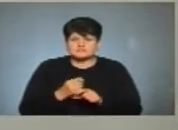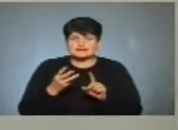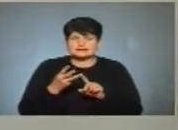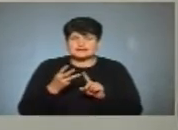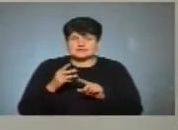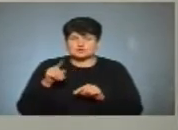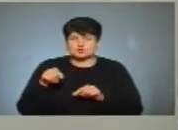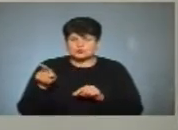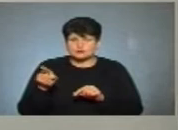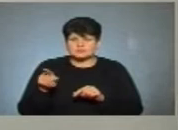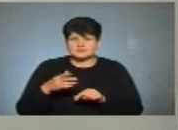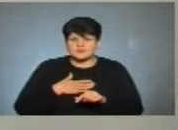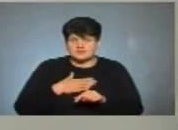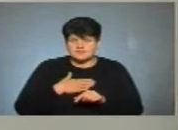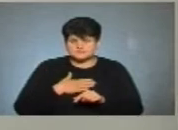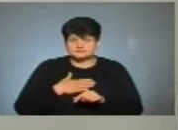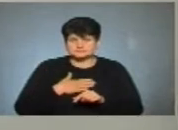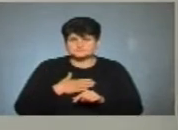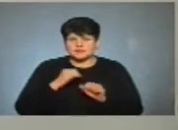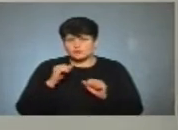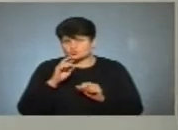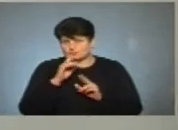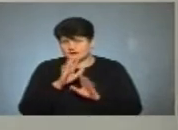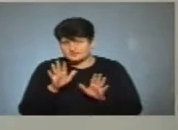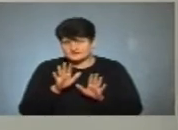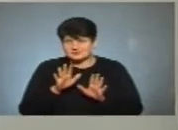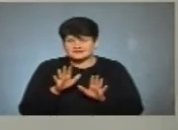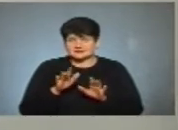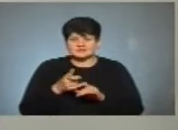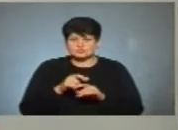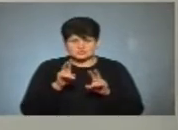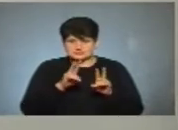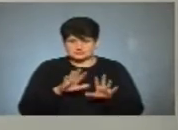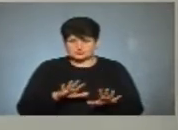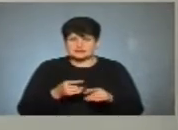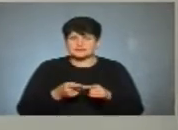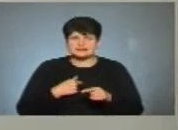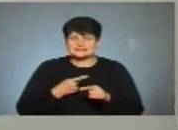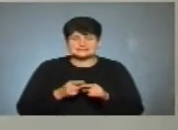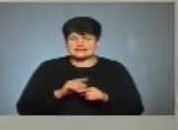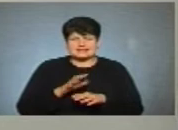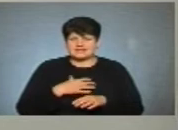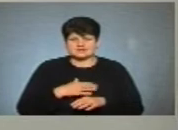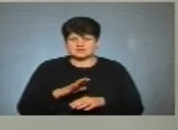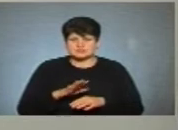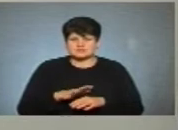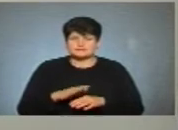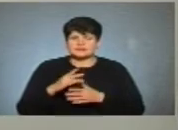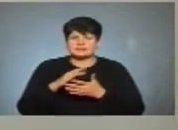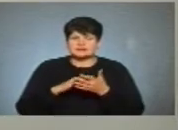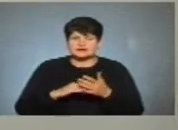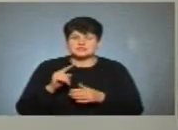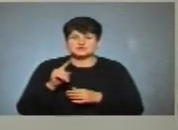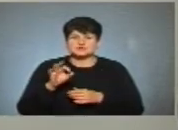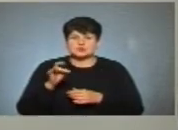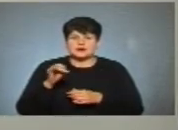номер, якщо не помиляюся, це я. Можу помилятися, бо, насправді, не дуже за цим слідкую, для мене це не є важливо. Далі йде Зоряна